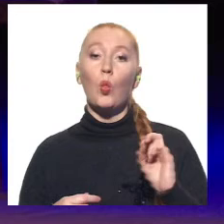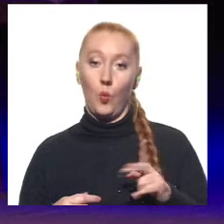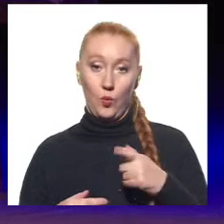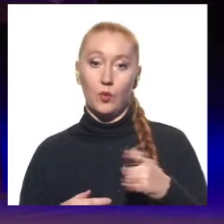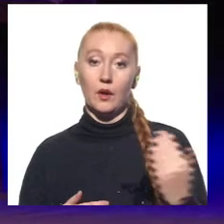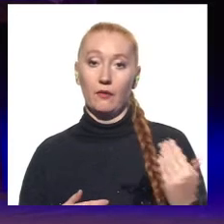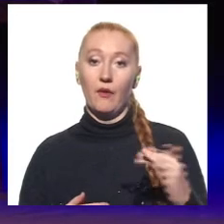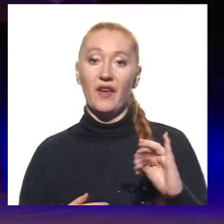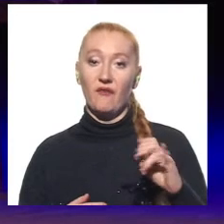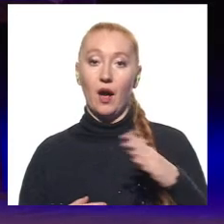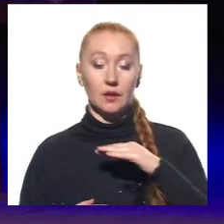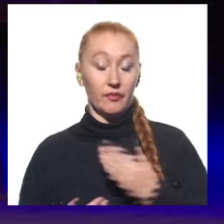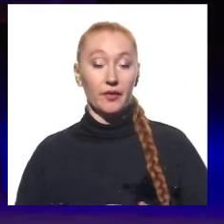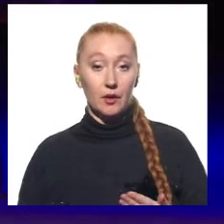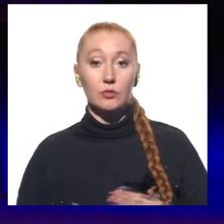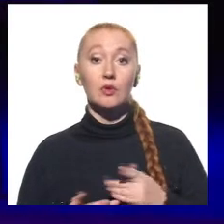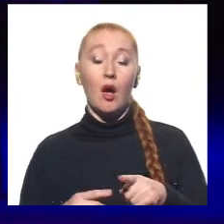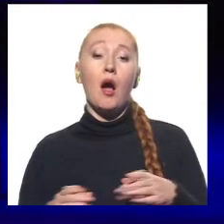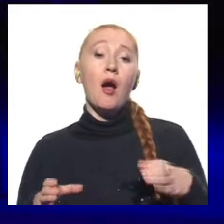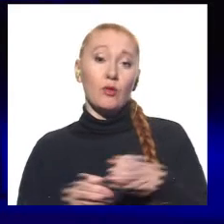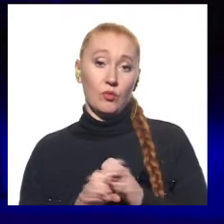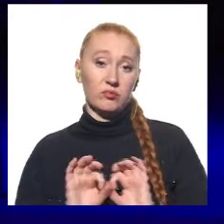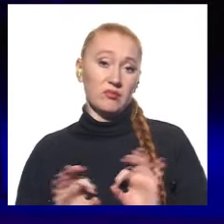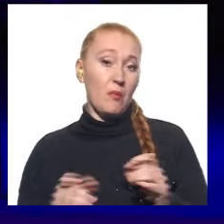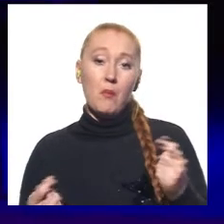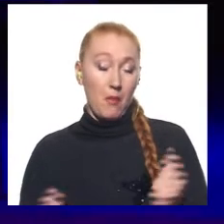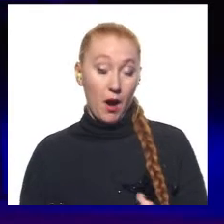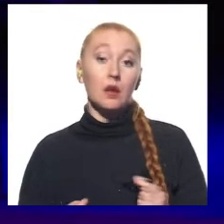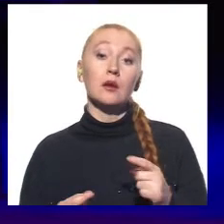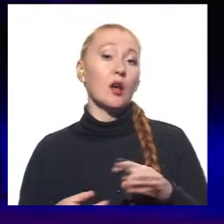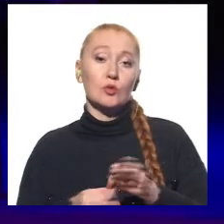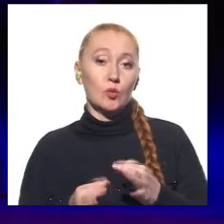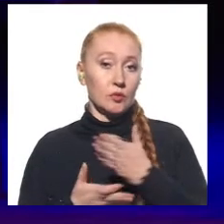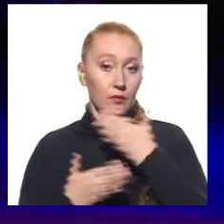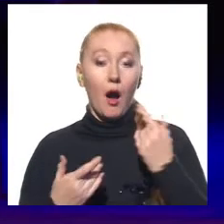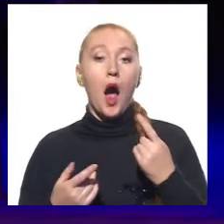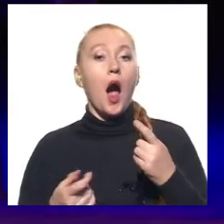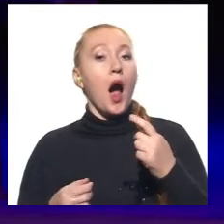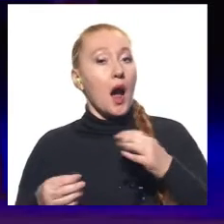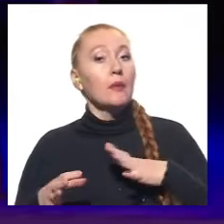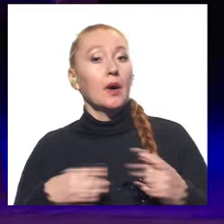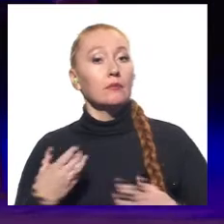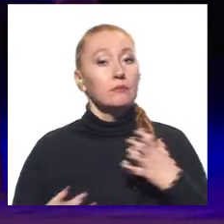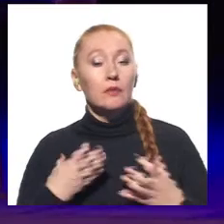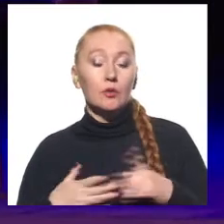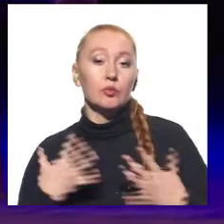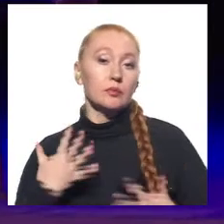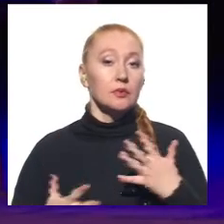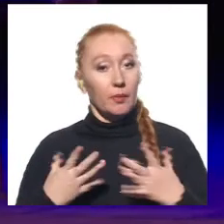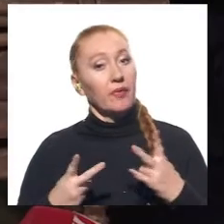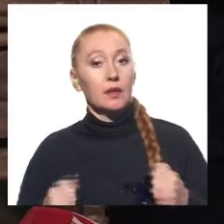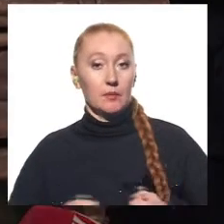нього короткий, тож брати участь у виставі йому не складно. А ось зіграти так, щоб викликати емоції, то, зізнається, треба